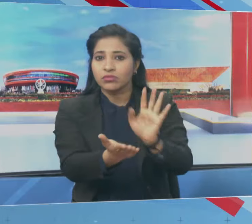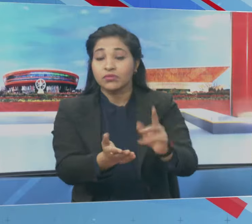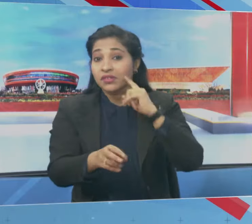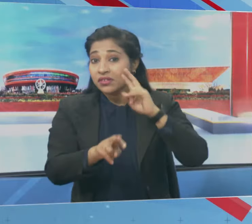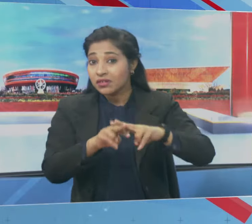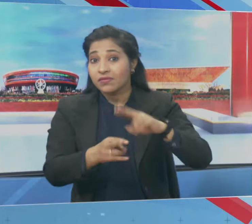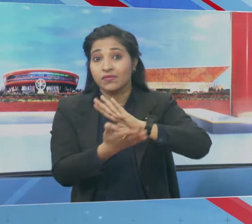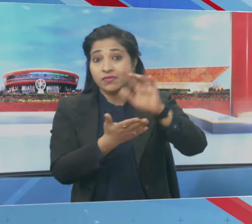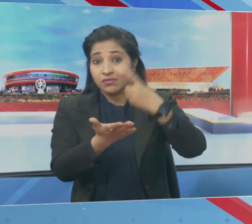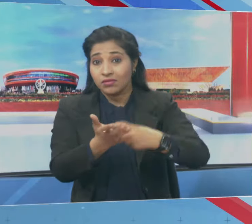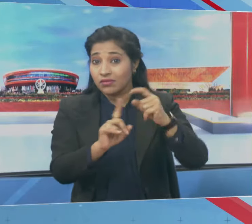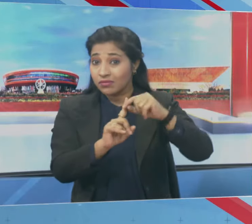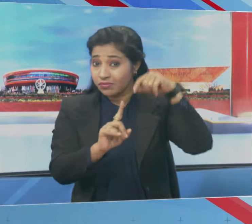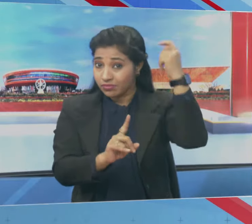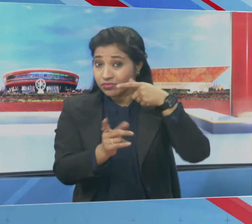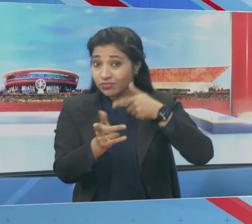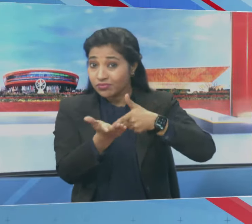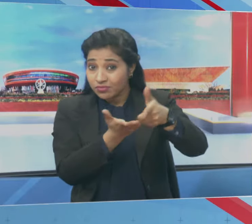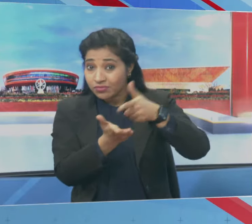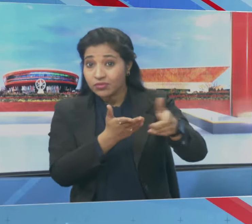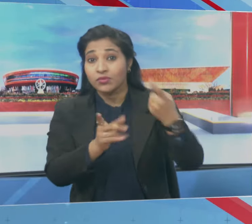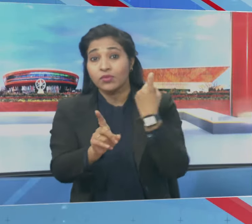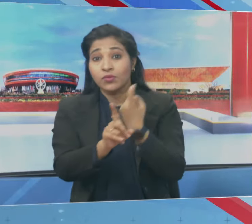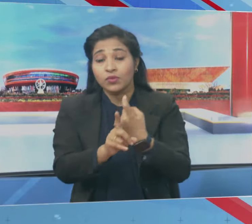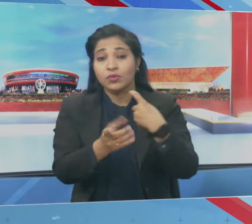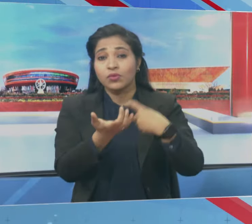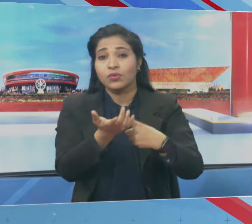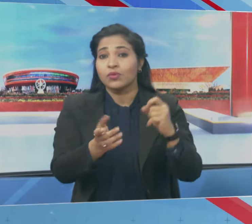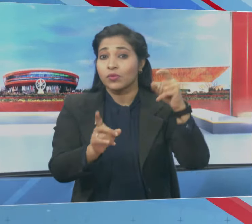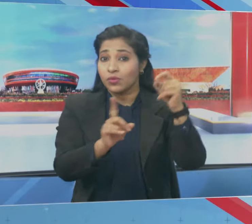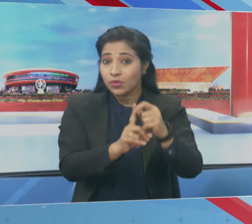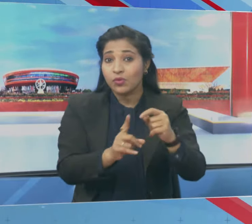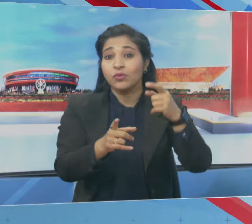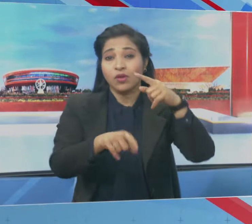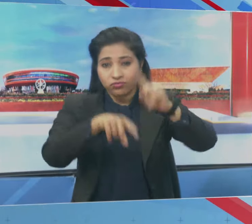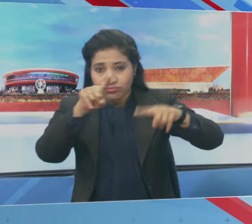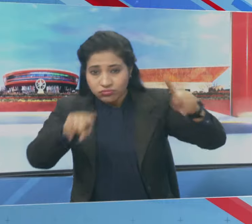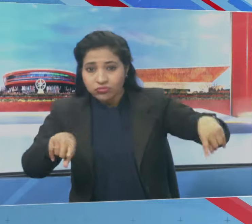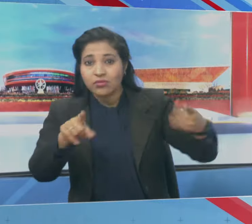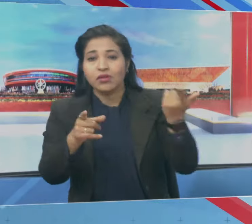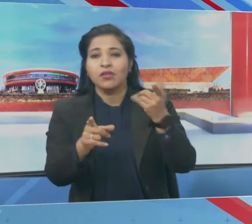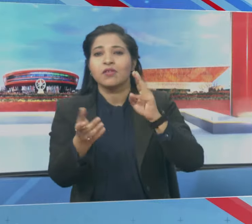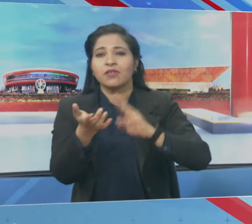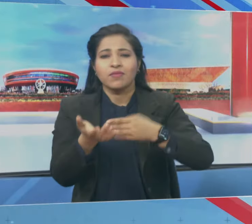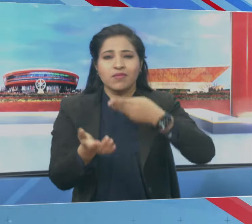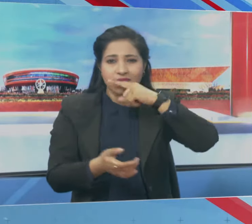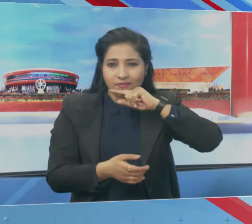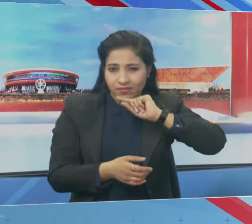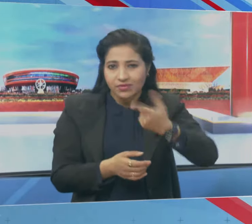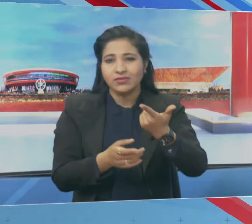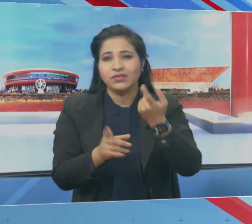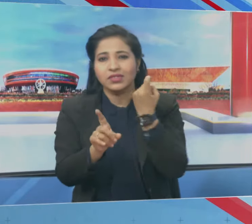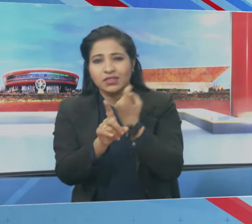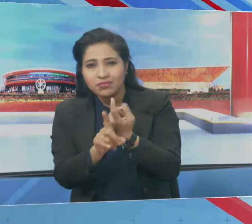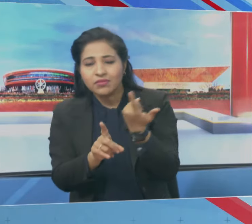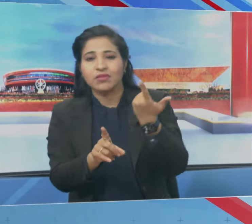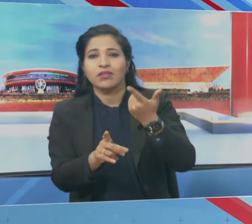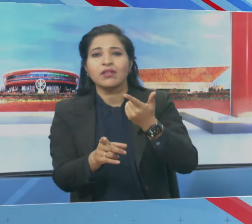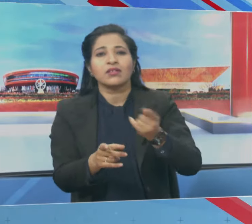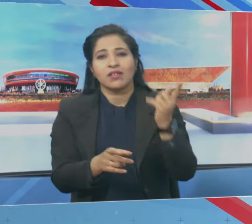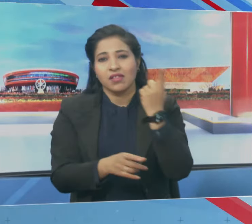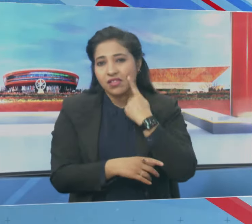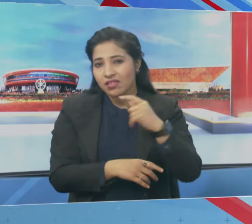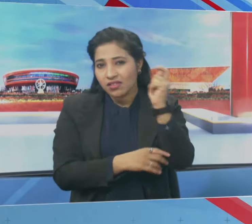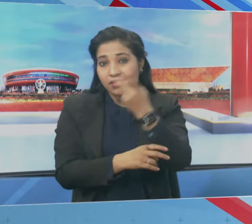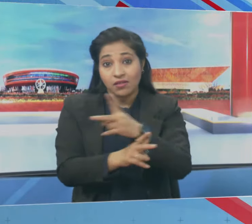हर्याना और पंजाब के किसान क्रॉप डाइवर्सिफिकेशन करते हैं और मक्का, कपास, उड़द और अहर की खेती करते हैं तो